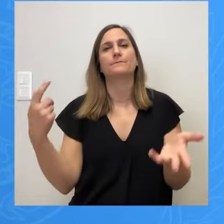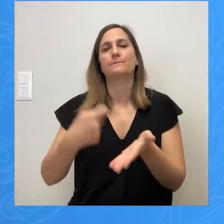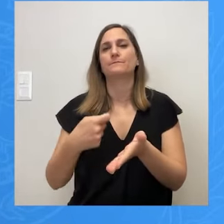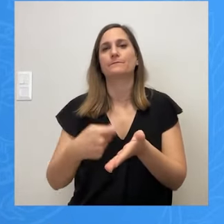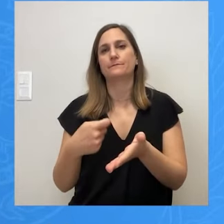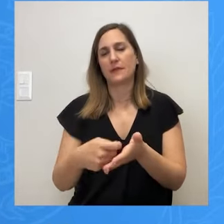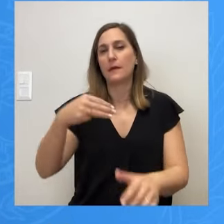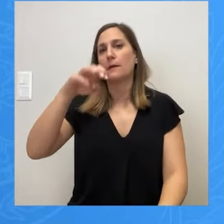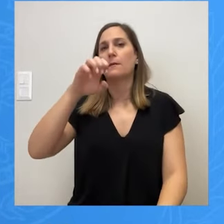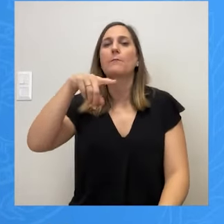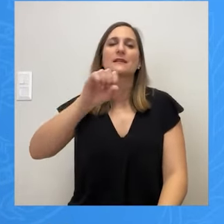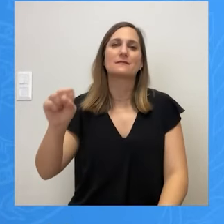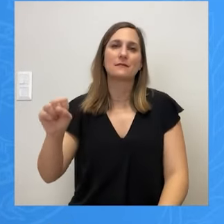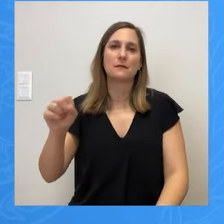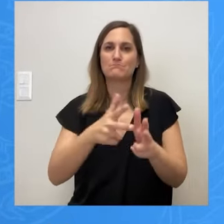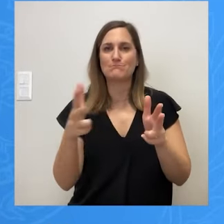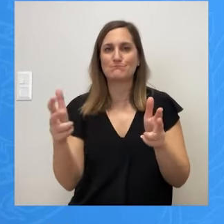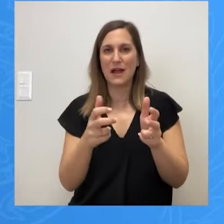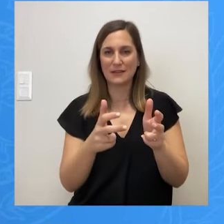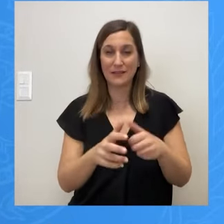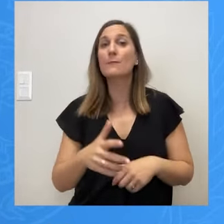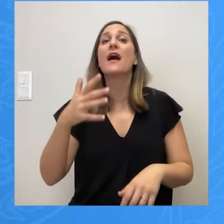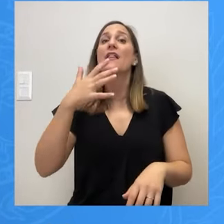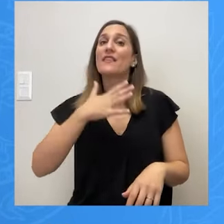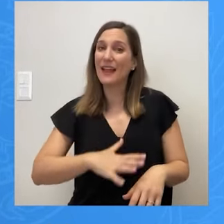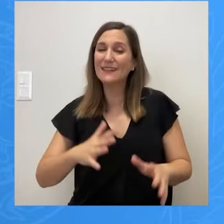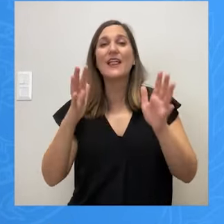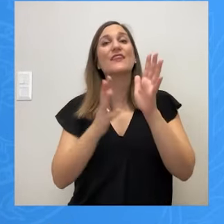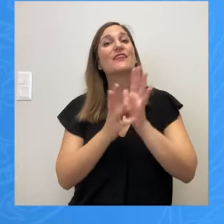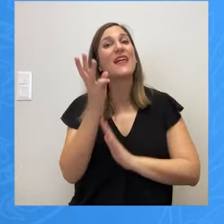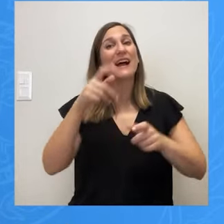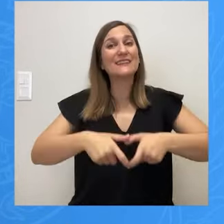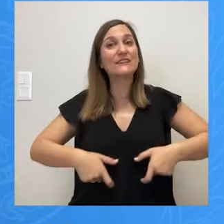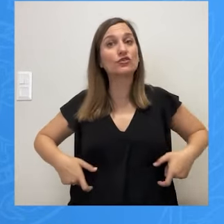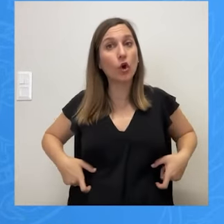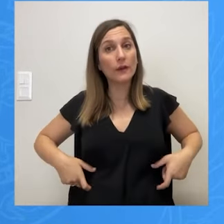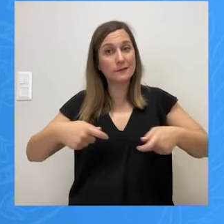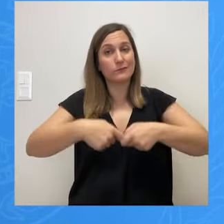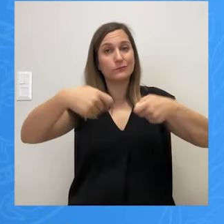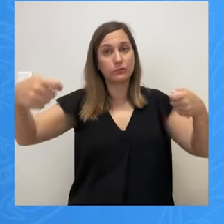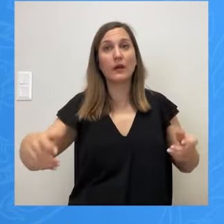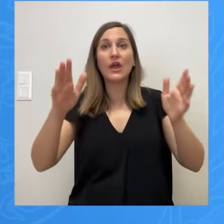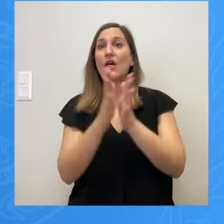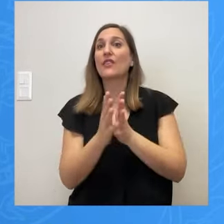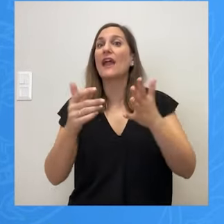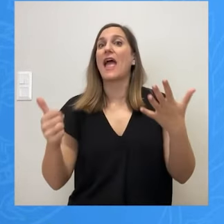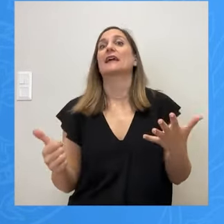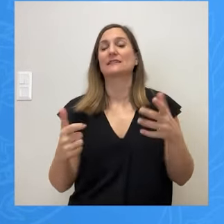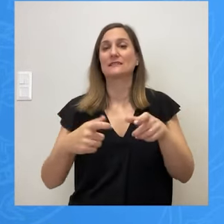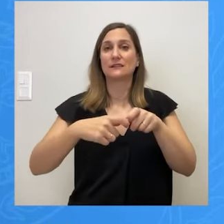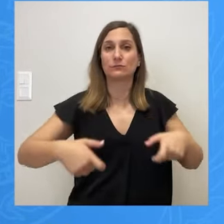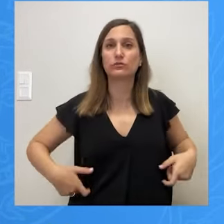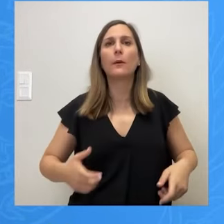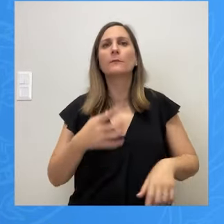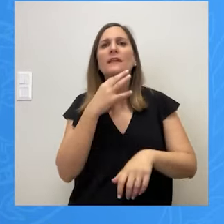εσείς να προχωρήσετε από 13 ζώνες, να τις κάνετε 16, να πληρώνουμε για το δρόμο που αφήνουμε το